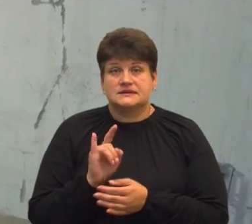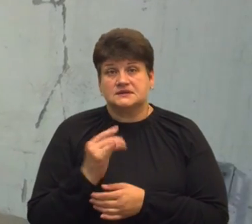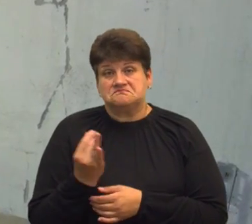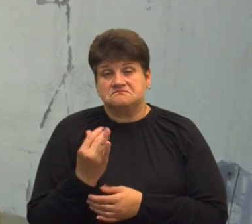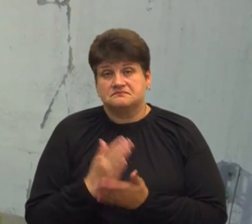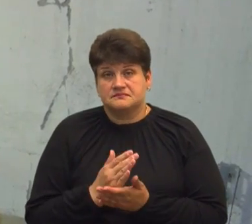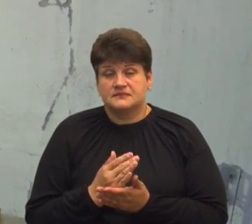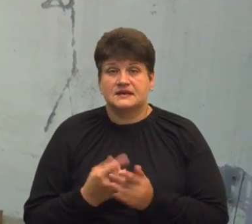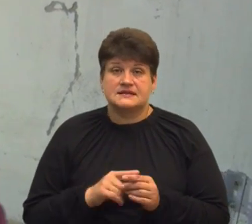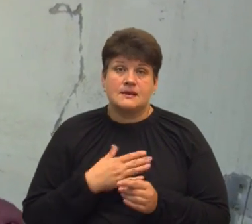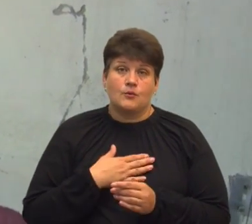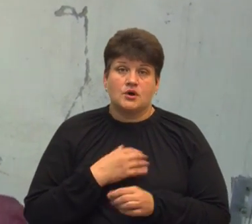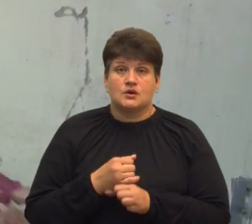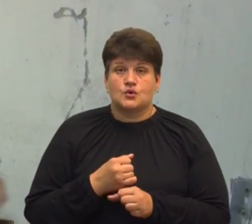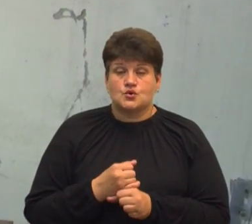Це є мої розробки,